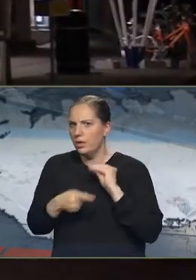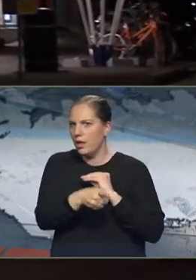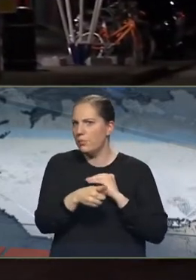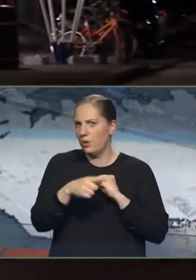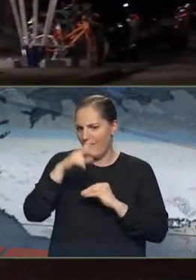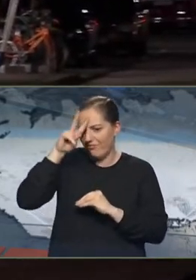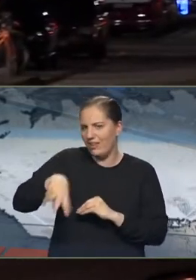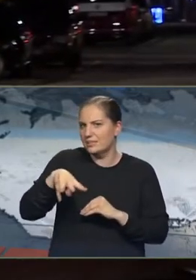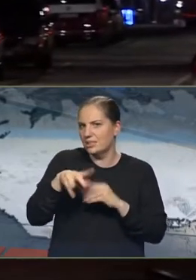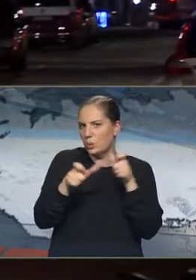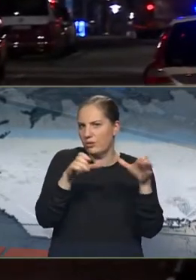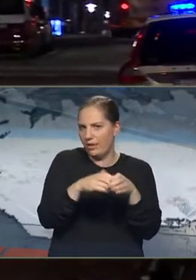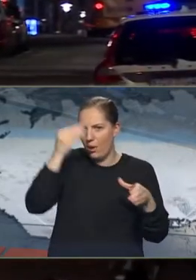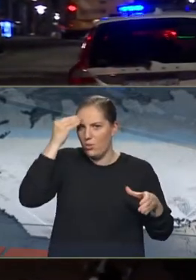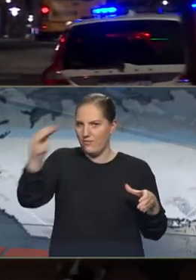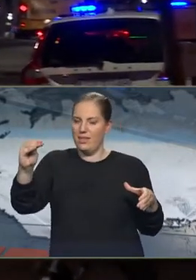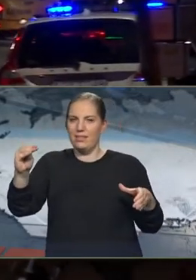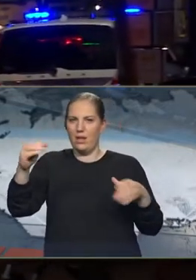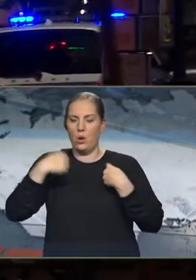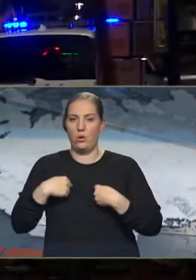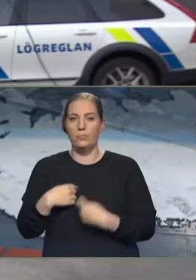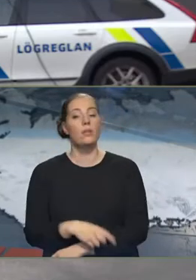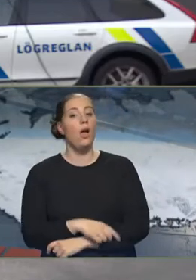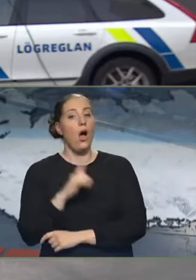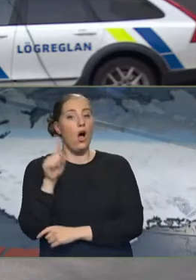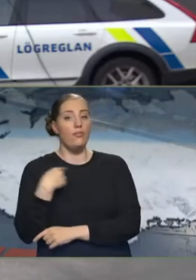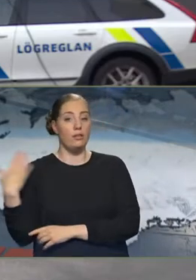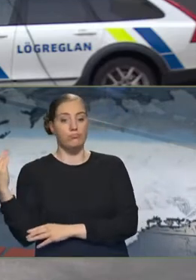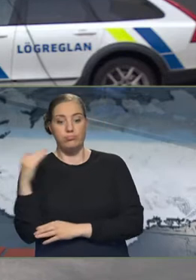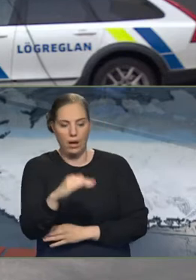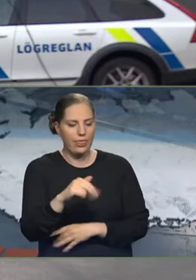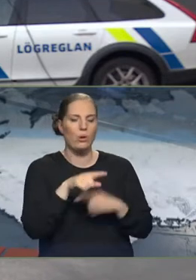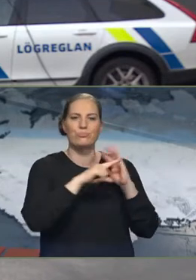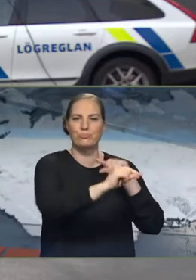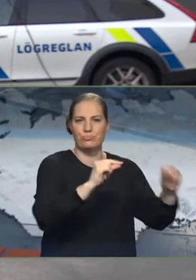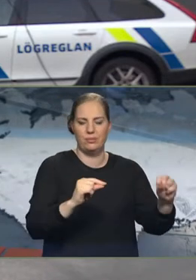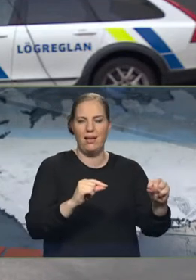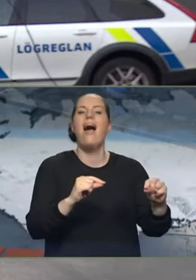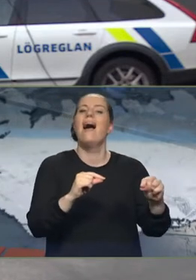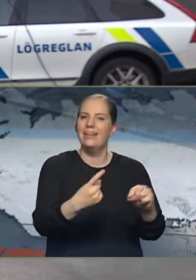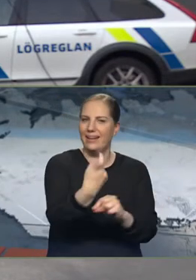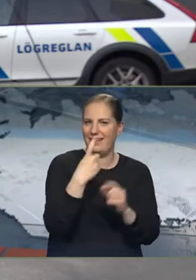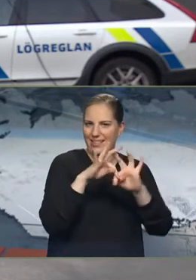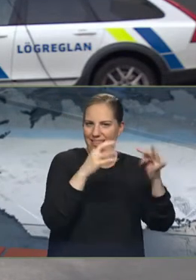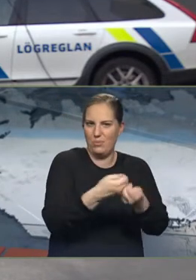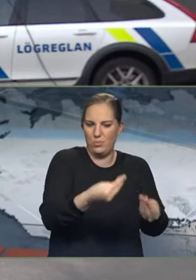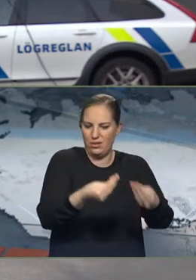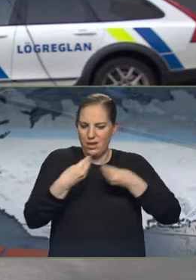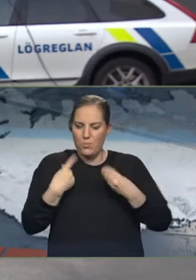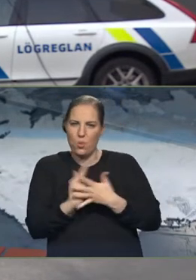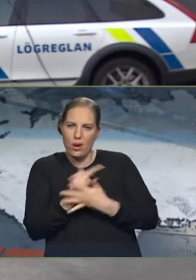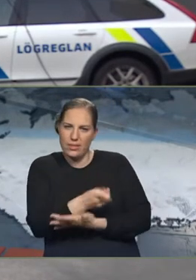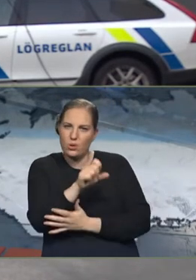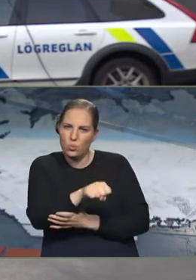hjá færi sótt við og gerði lögreglunin við vart. Þeir voru fardin þegar við komum en rekningarteimið er búin að láta okkur hafa uppsingar hvað þið getur hugsaðlega að